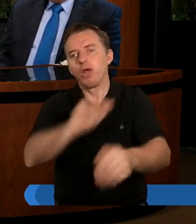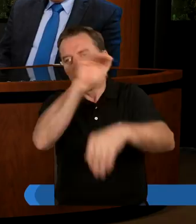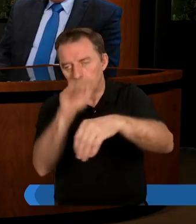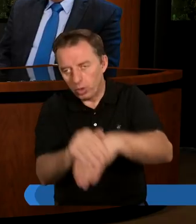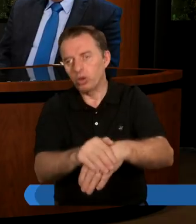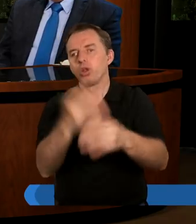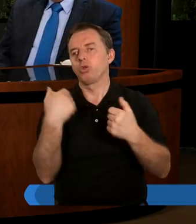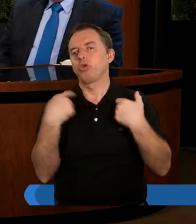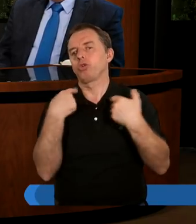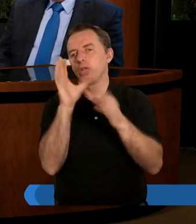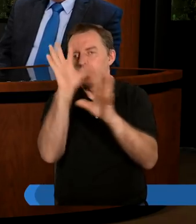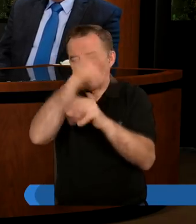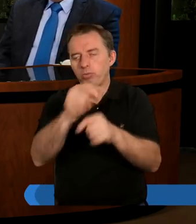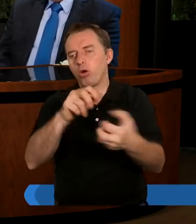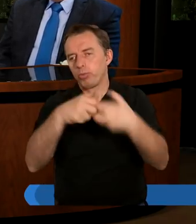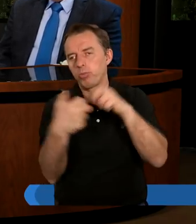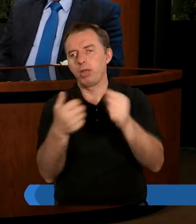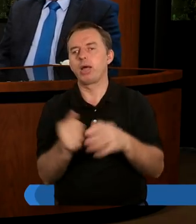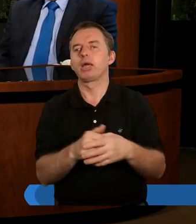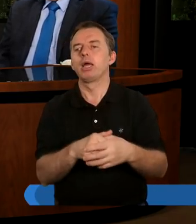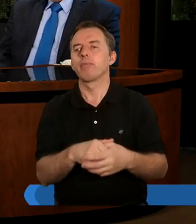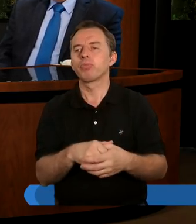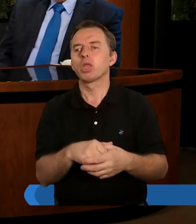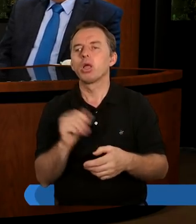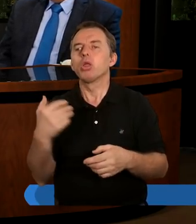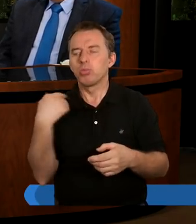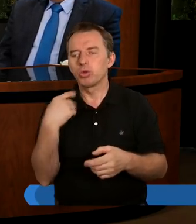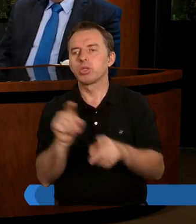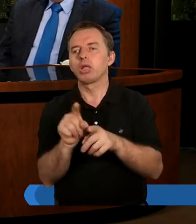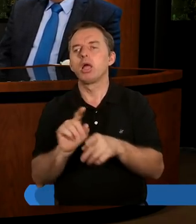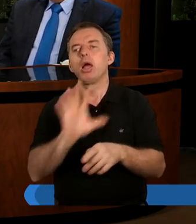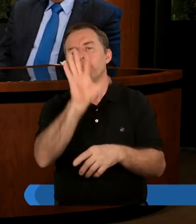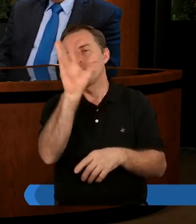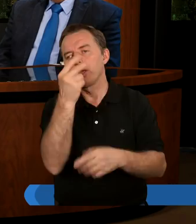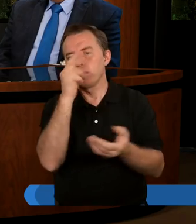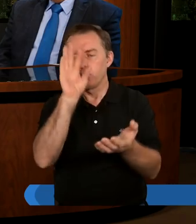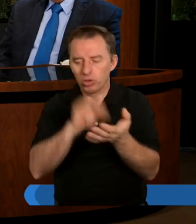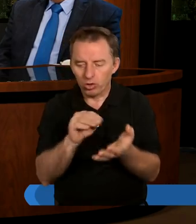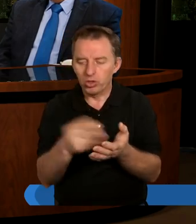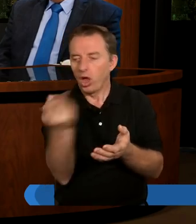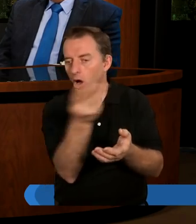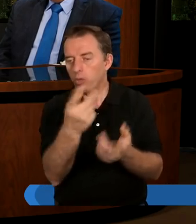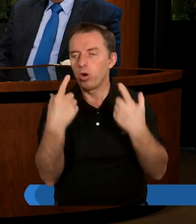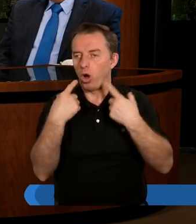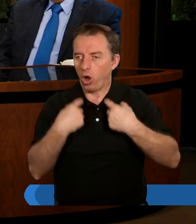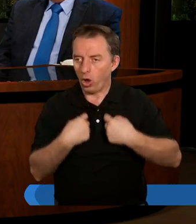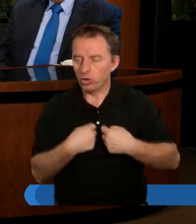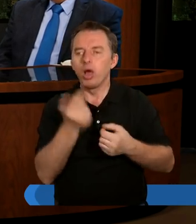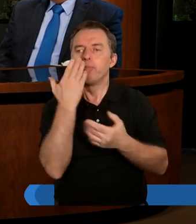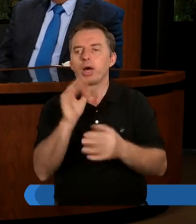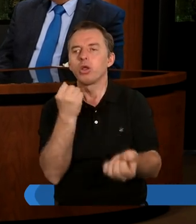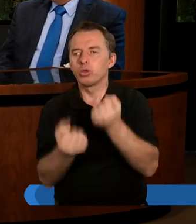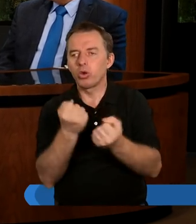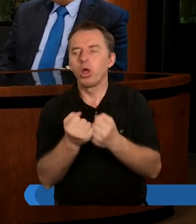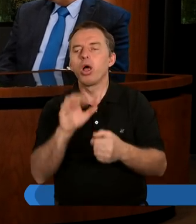ale to nie o to chodzi Panu Bogu. Ale to było też piękne doświadczenie dla ich obu, ale też